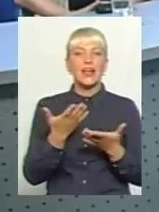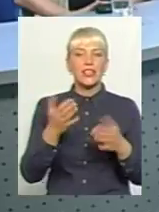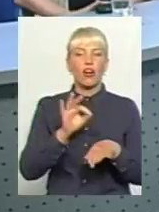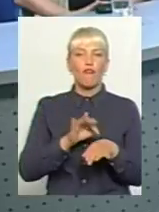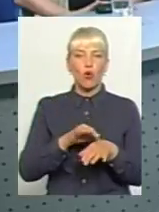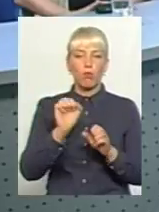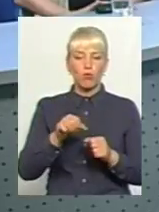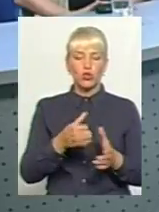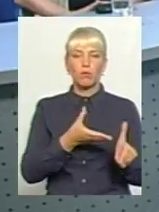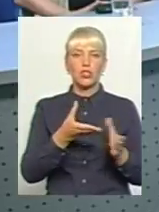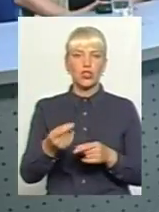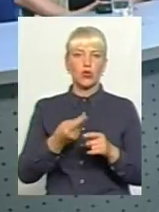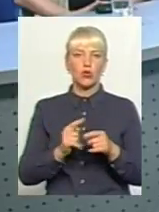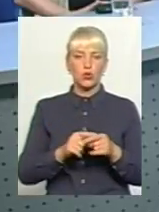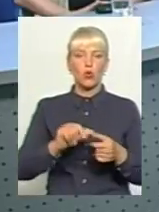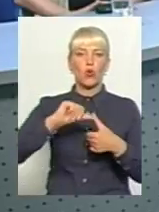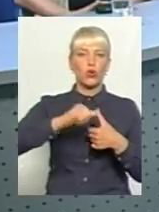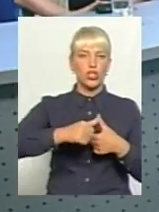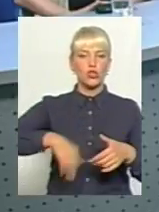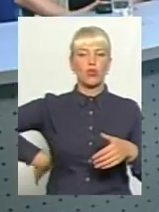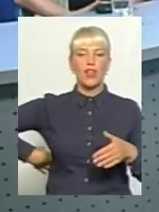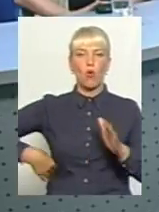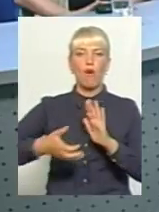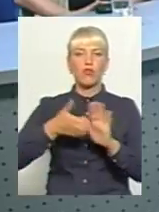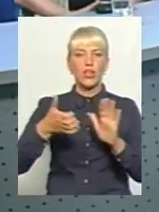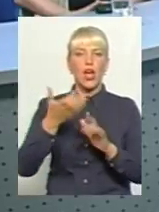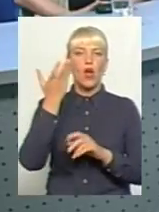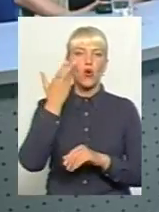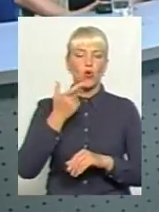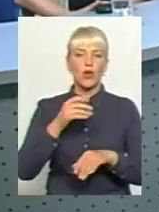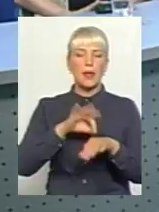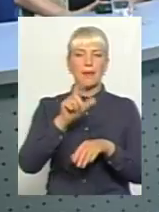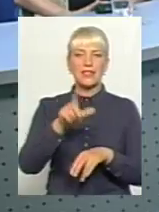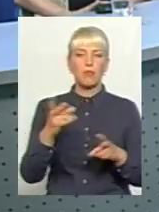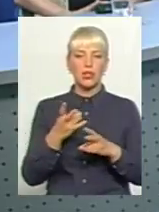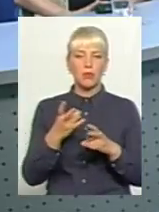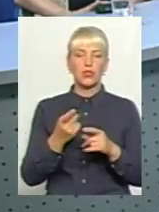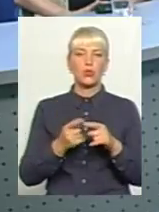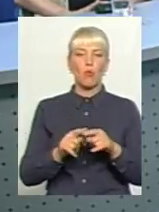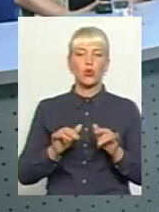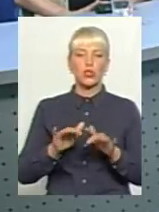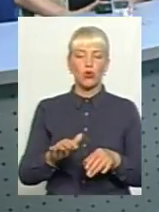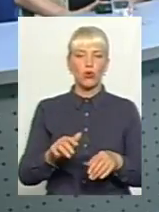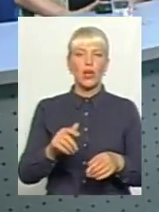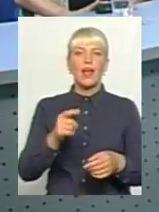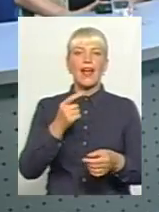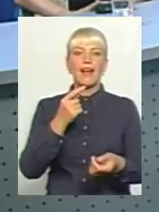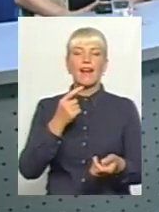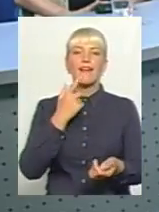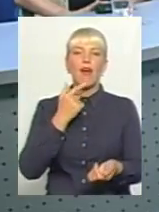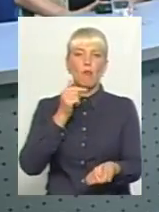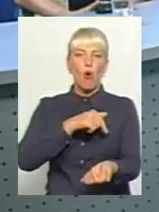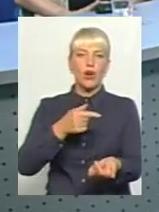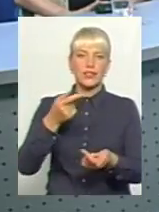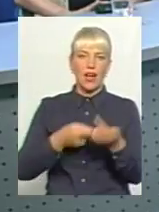спричинити оцю хронічну ниркову недостатність і коли пацієнт може потребувати саме процедуру гемодіалізу? Ну, етіологічний момент,